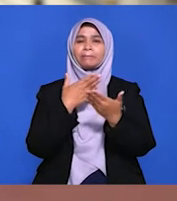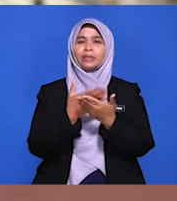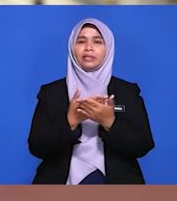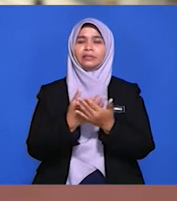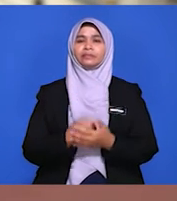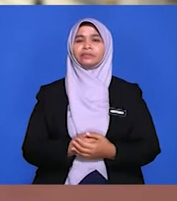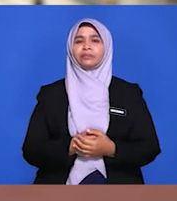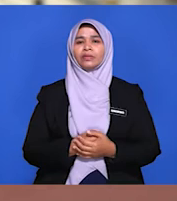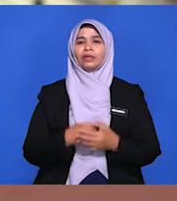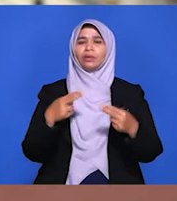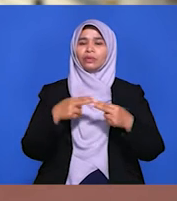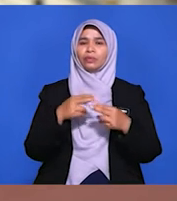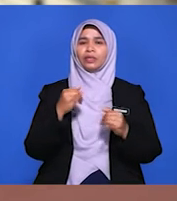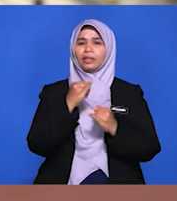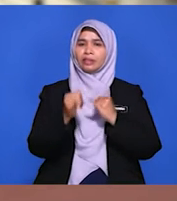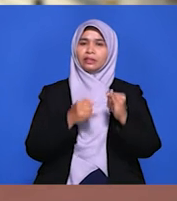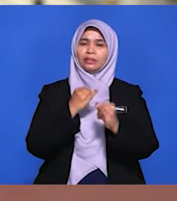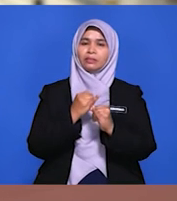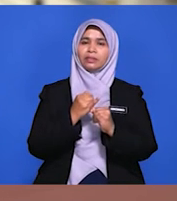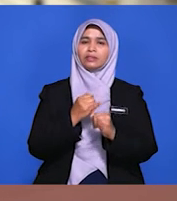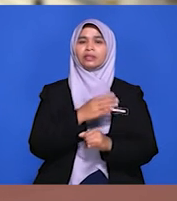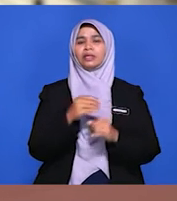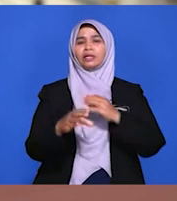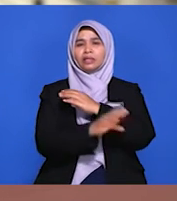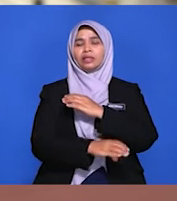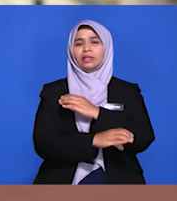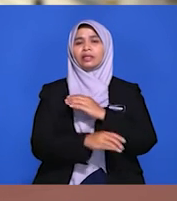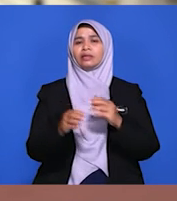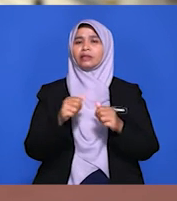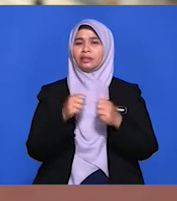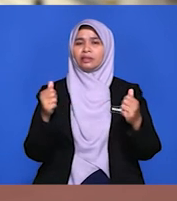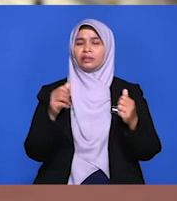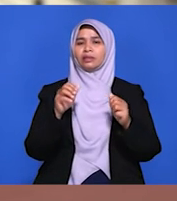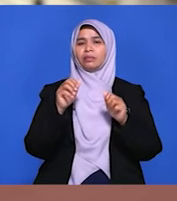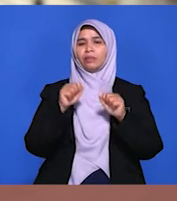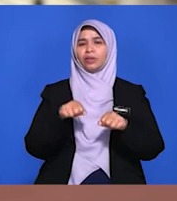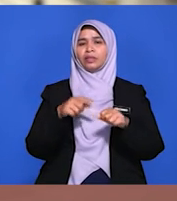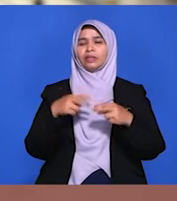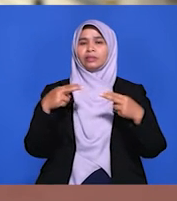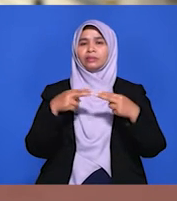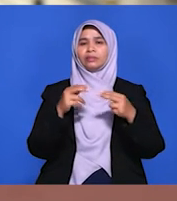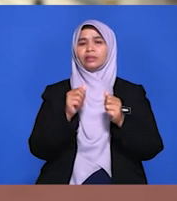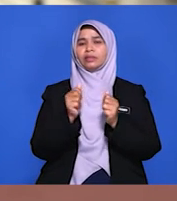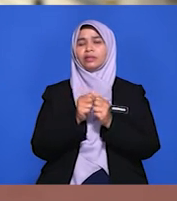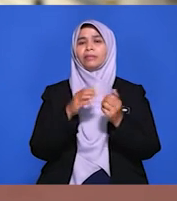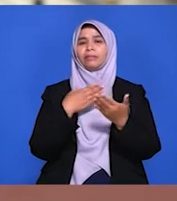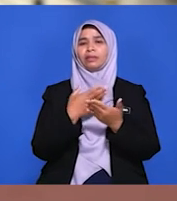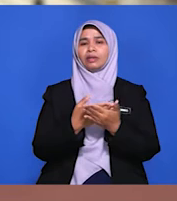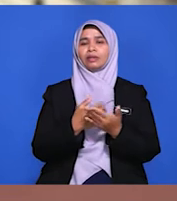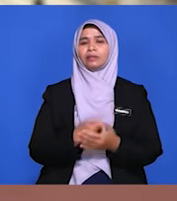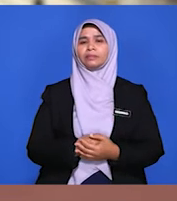pertubuhan perdagangan antarabangsa atau dari negara asing boleh dijalin dengan baik. Hal ini membantu